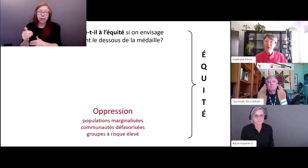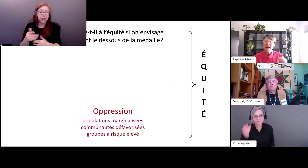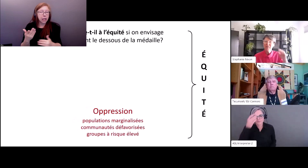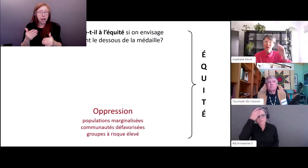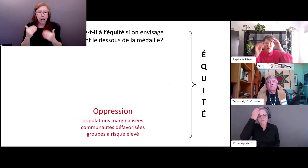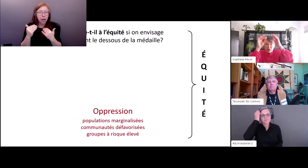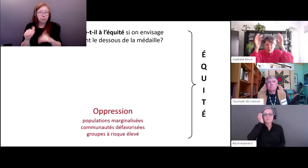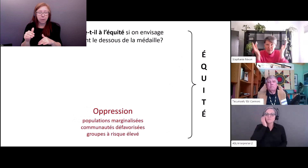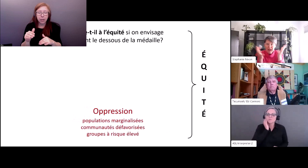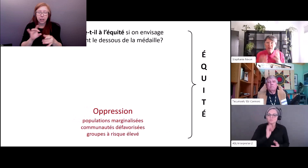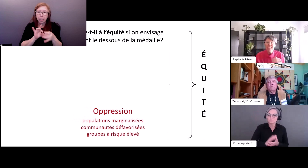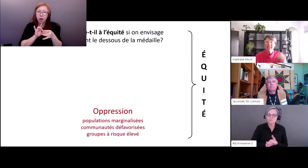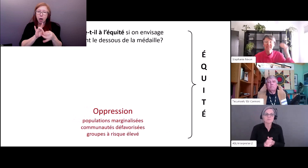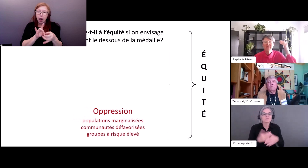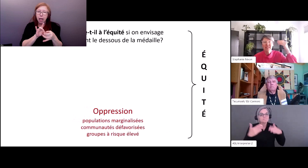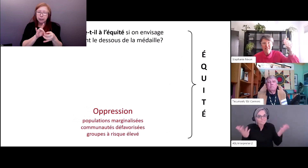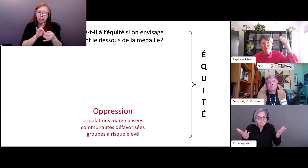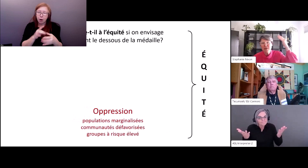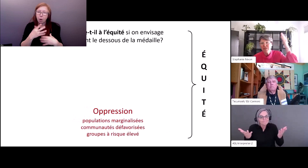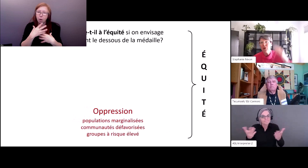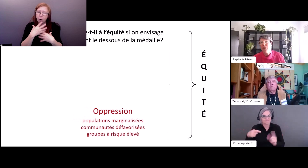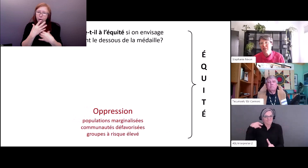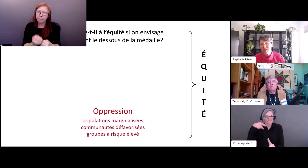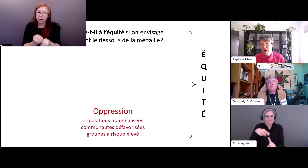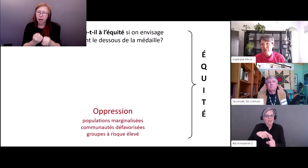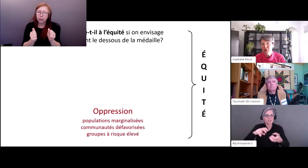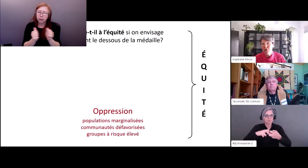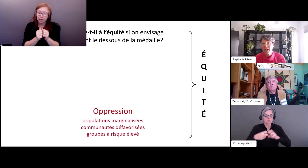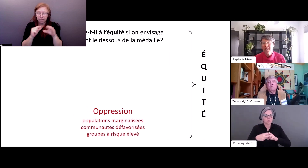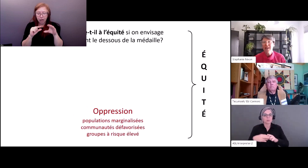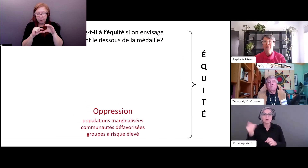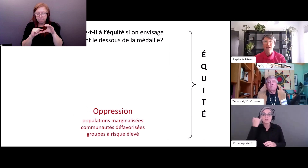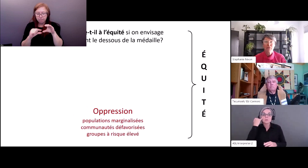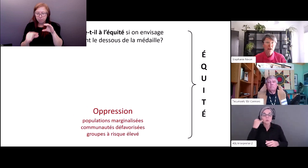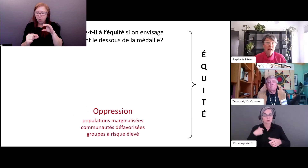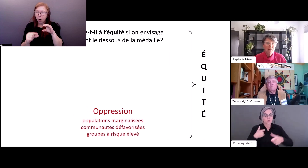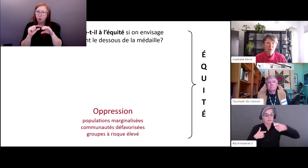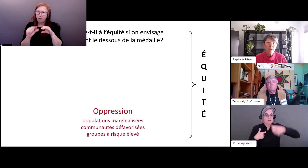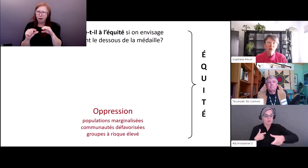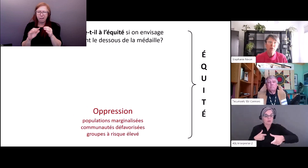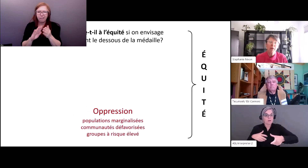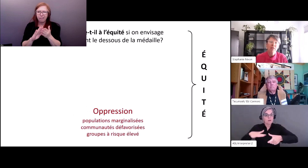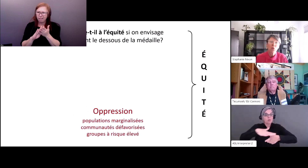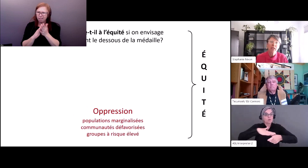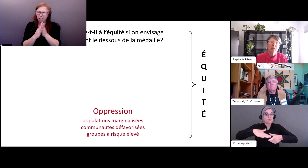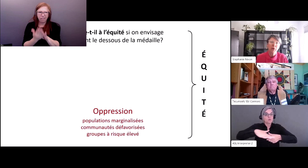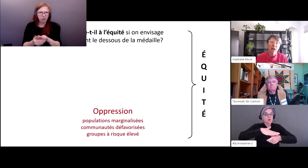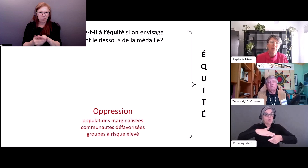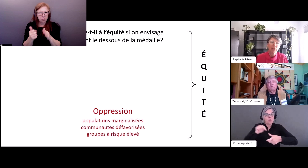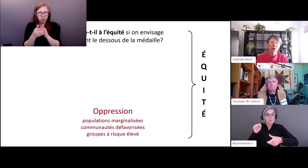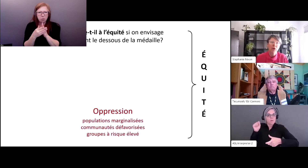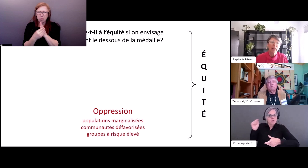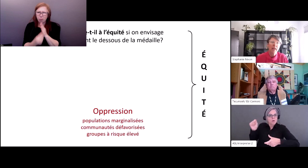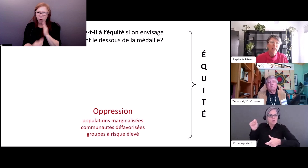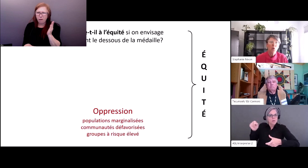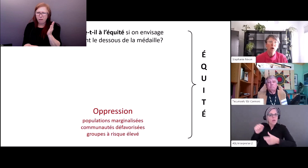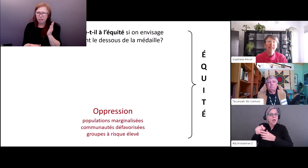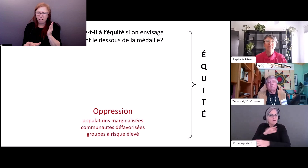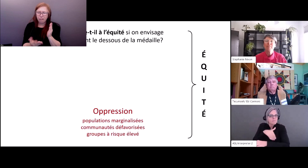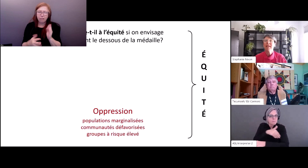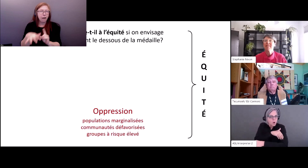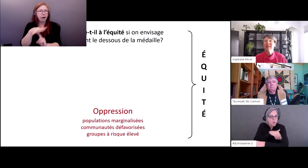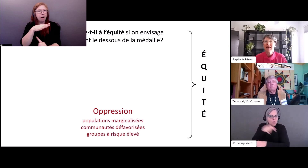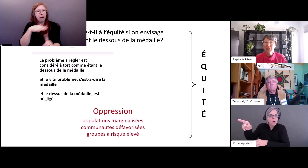implications si nous avons cette analyse de pouvoir qui fait disparaître cette médaille qui définit ce problème